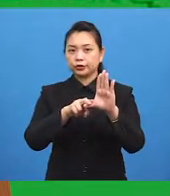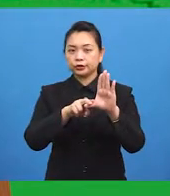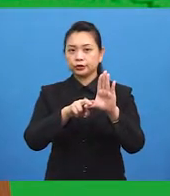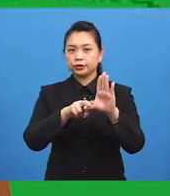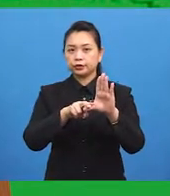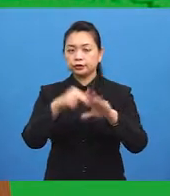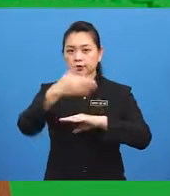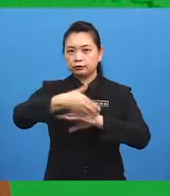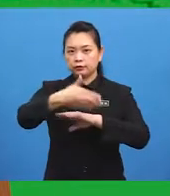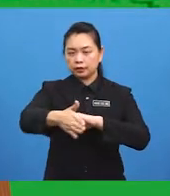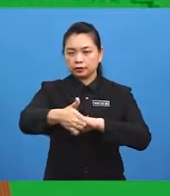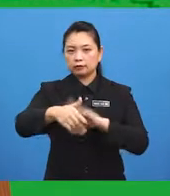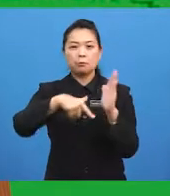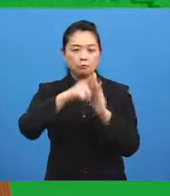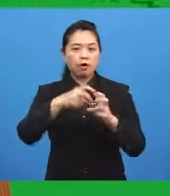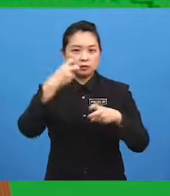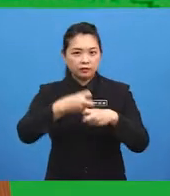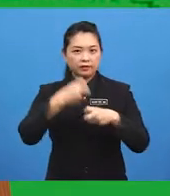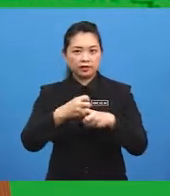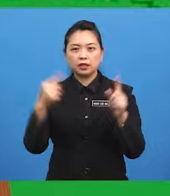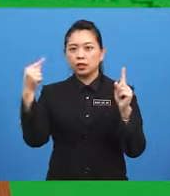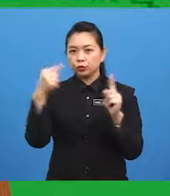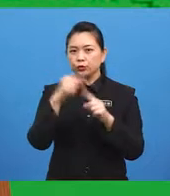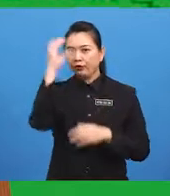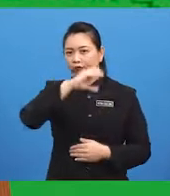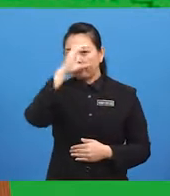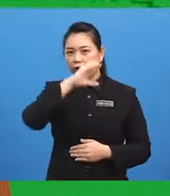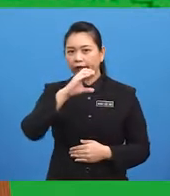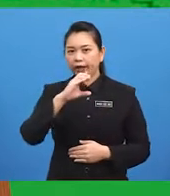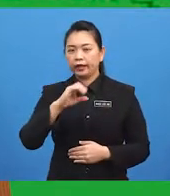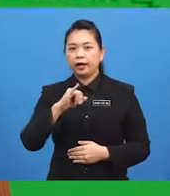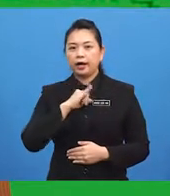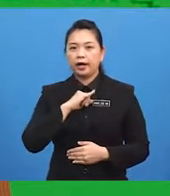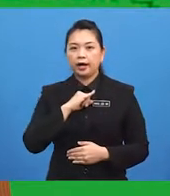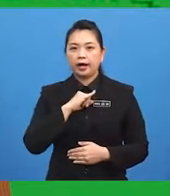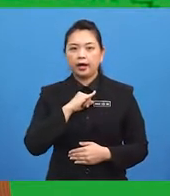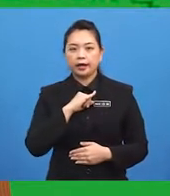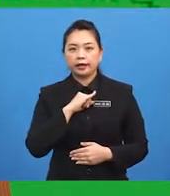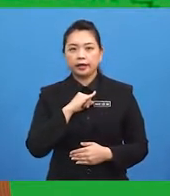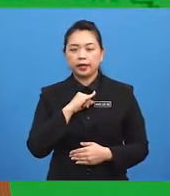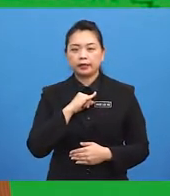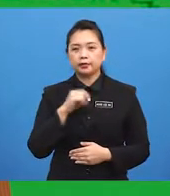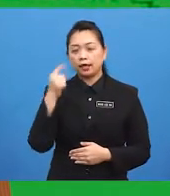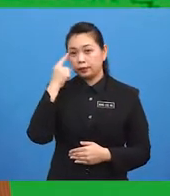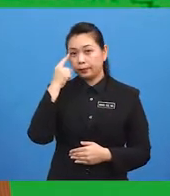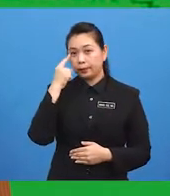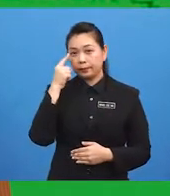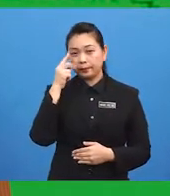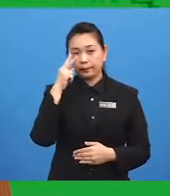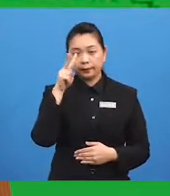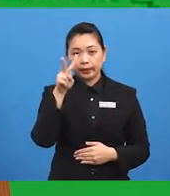one... ...is going to be... ...even more difficult to find. ... ...I spy... ...with my eye...